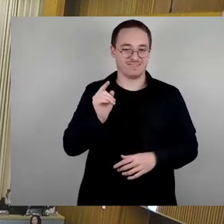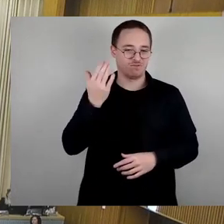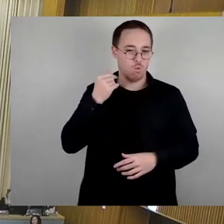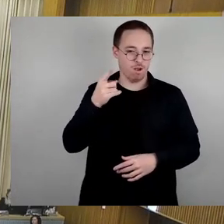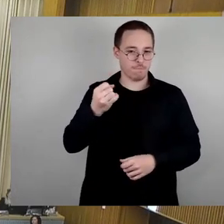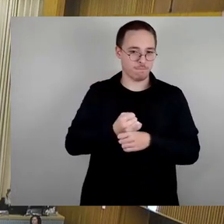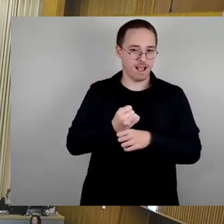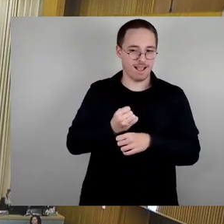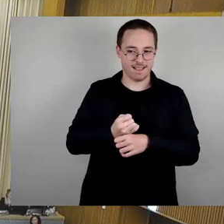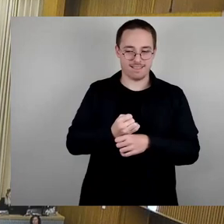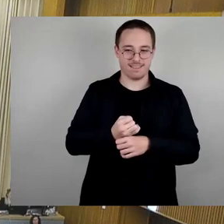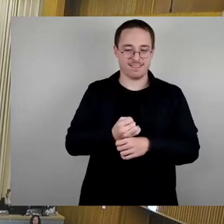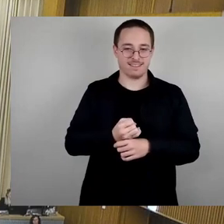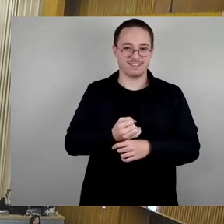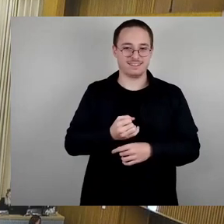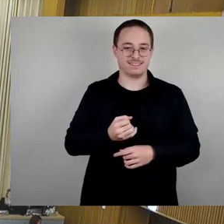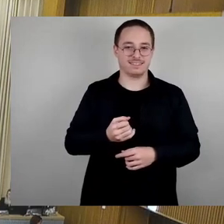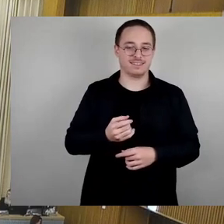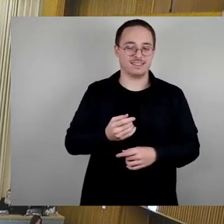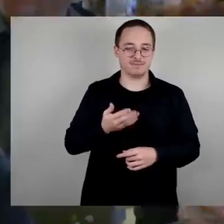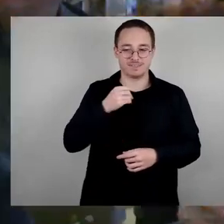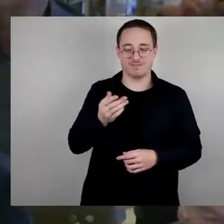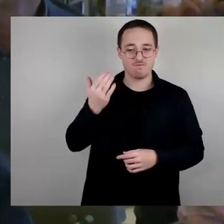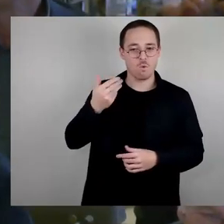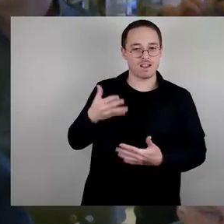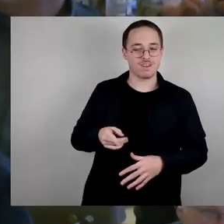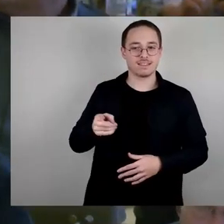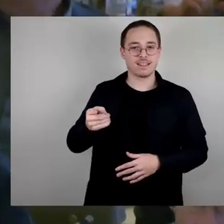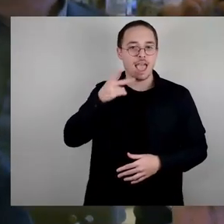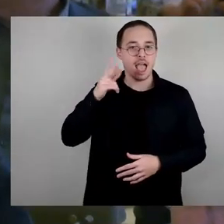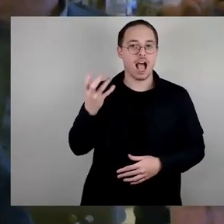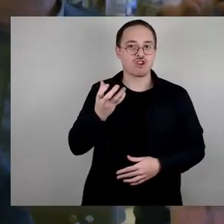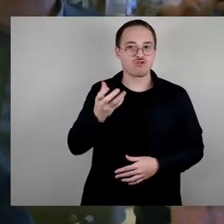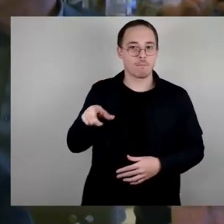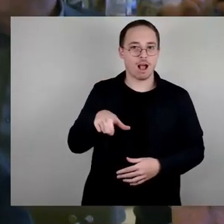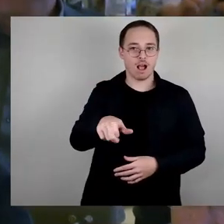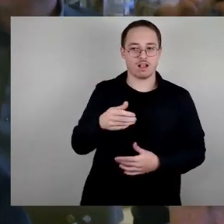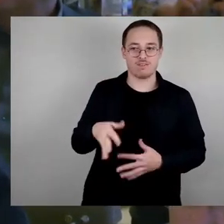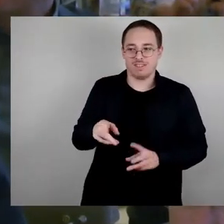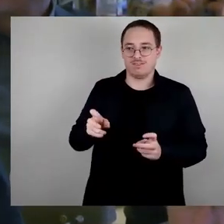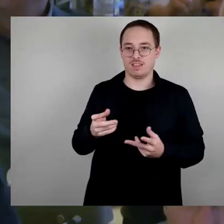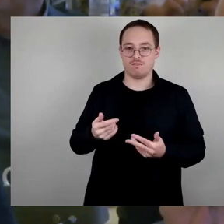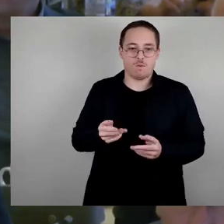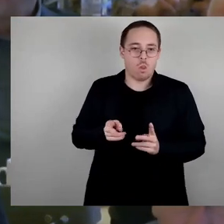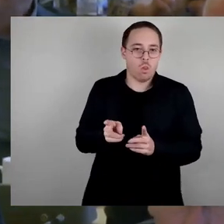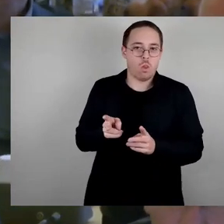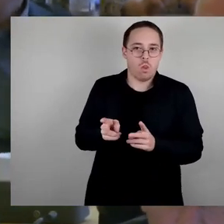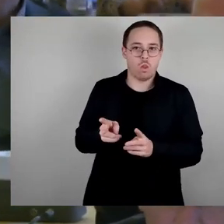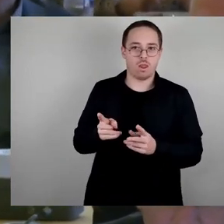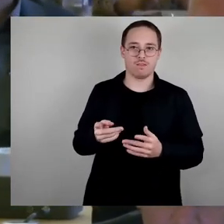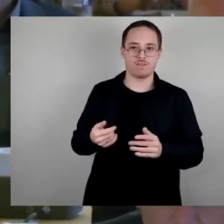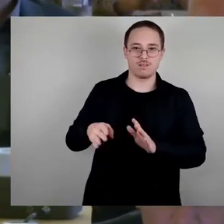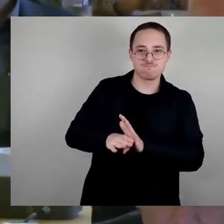Februar. Und ich bitte darum, dass die Stadtverwaltung prüft, ob es sich dabei um eine Verunglimpfung des Andenkens an